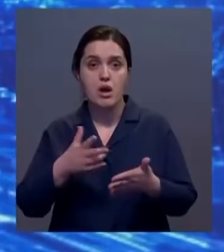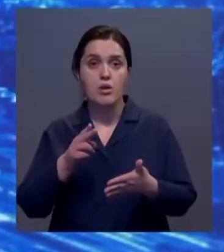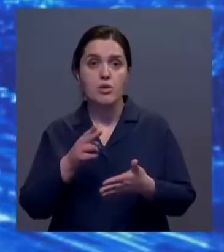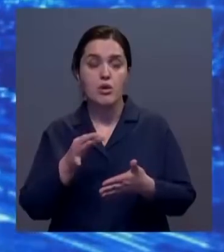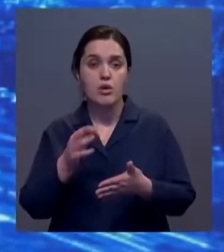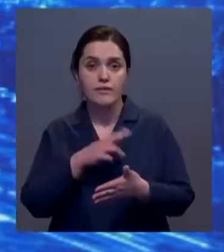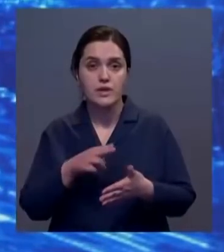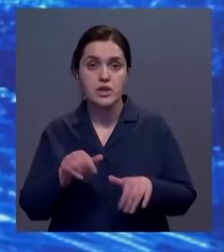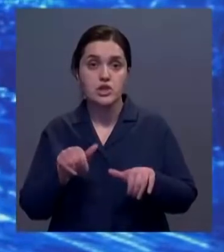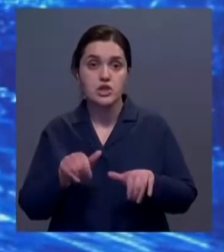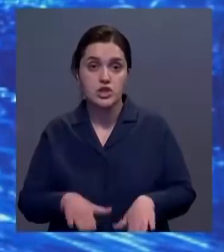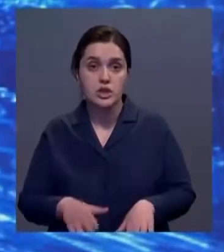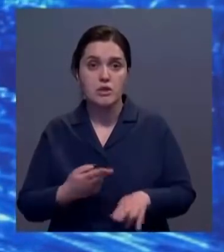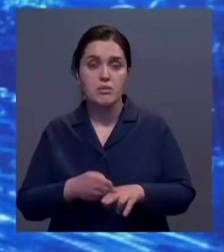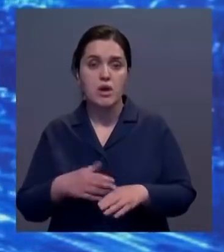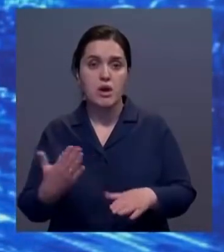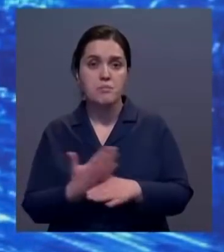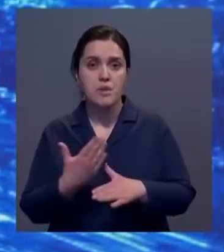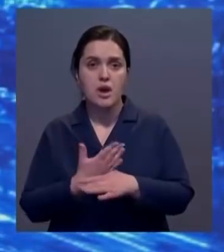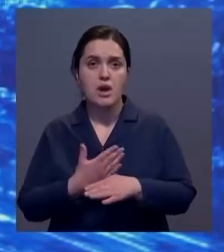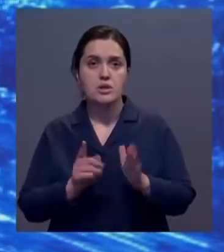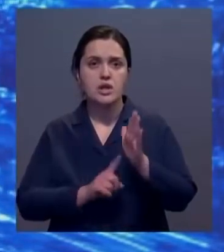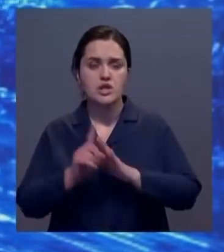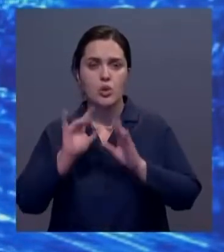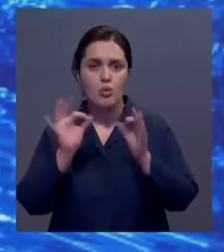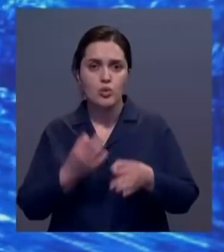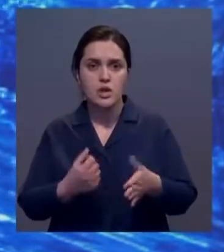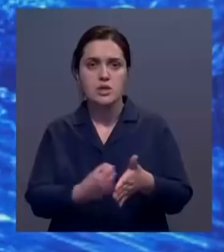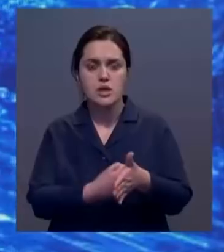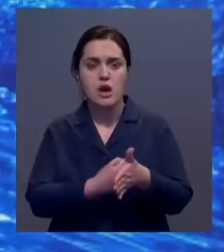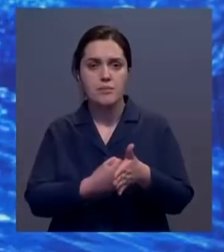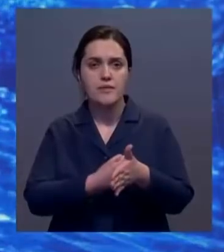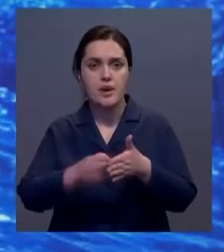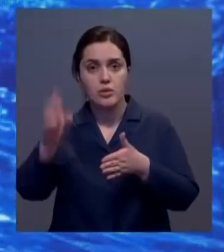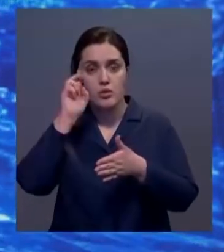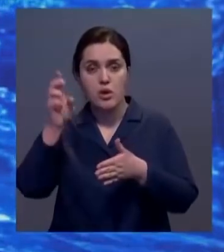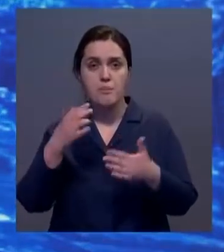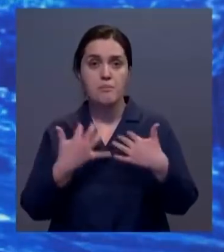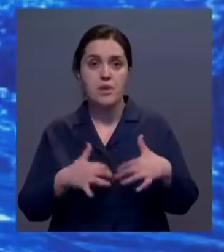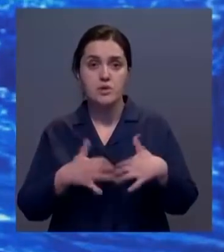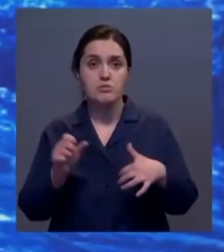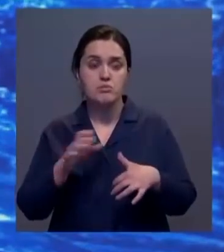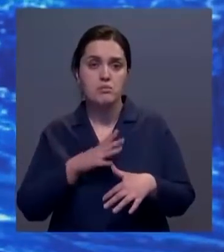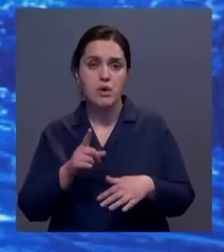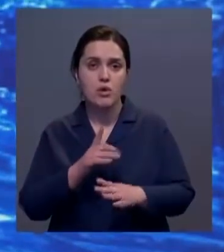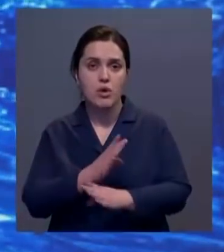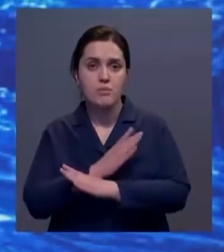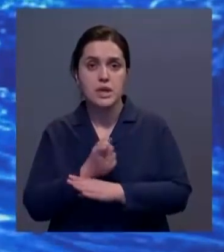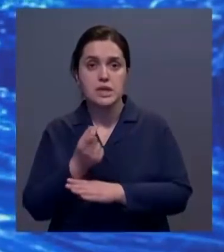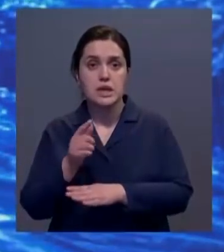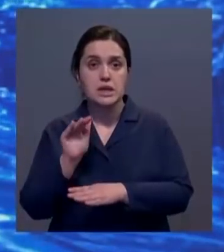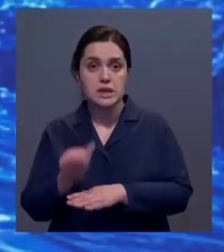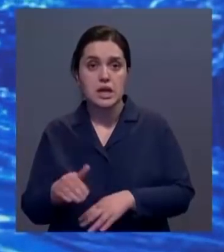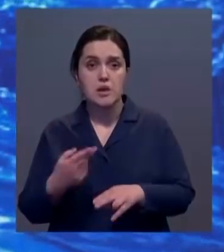ковид. Этого решения волонтеры с начала осени добивались в мэрии. По разным подсчетам, эпидемия могла унести жизни нескольких тысяч